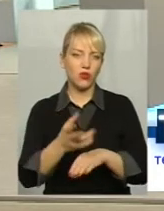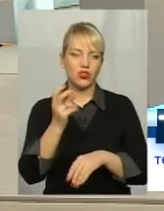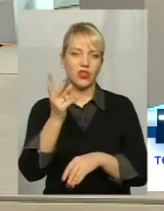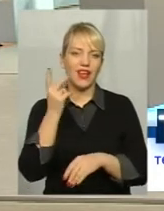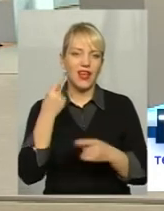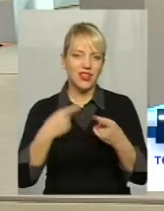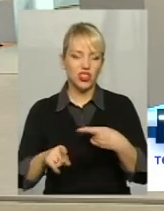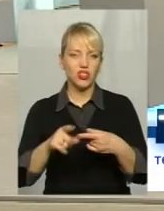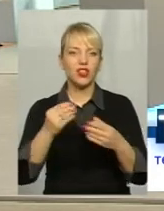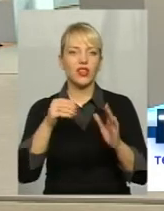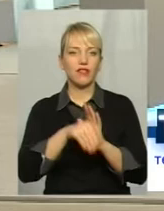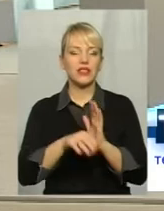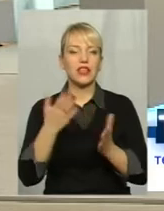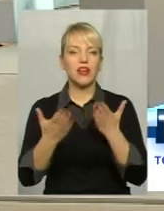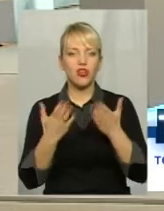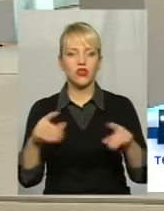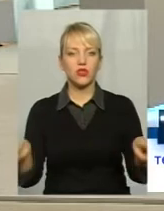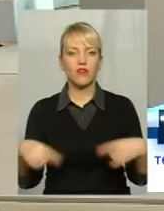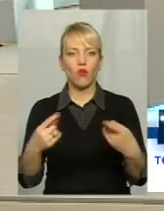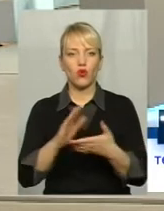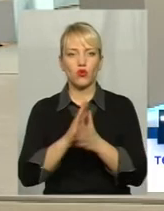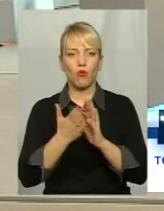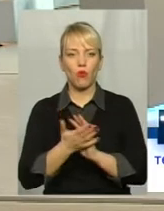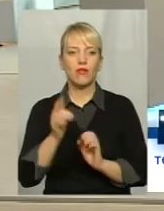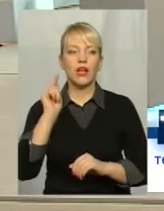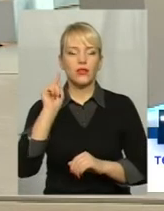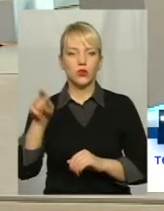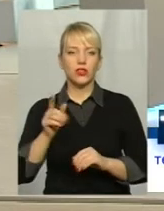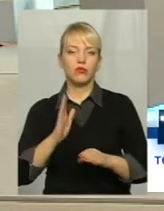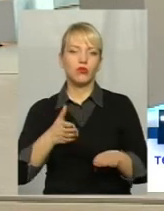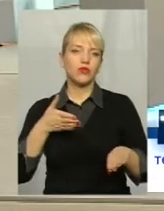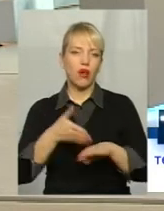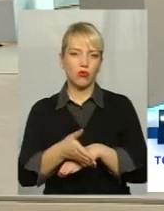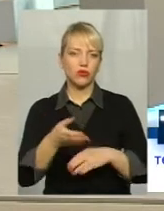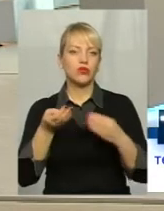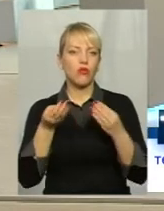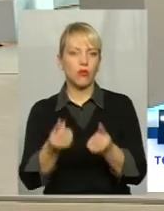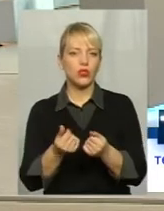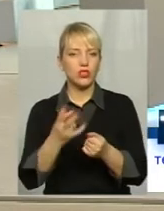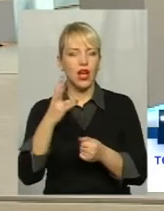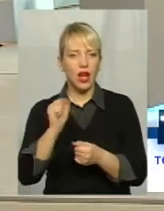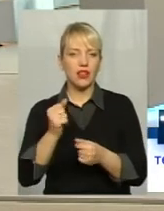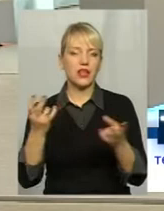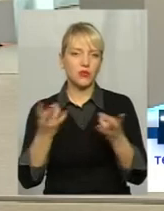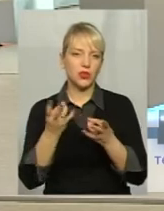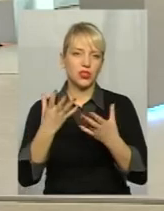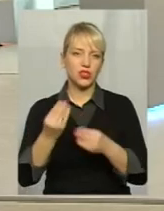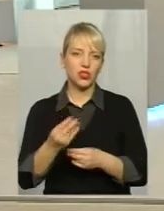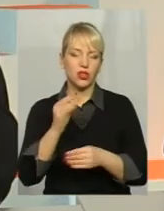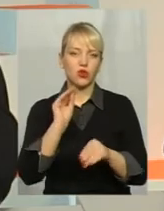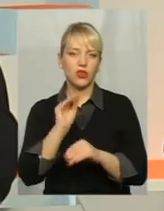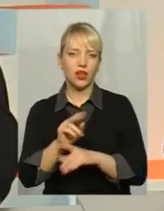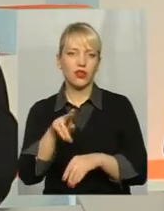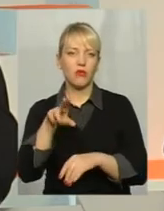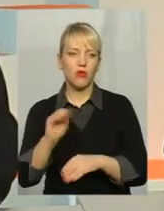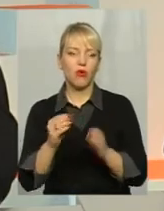якщо створені умови, то туди і заходять кошти Але необхідно ще додатково додати, що по